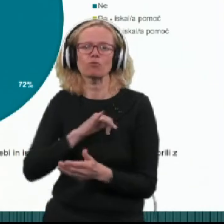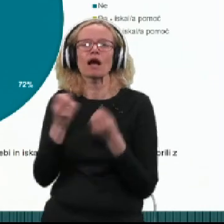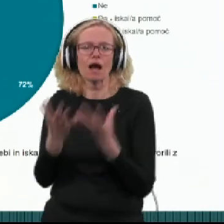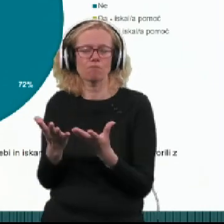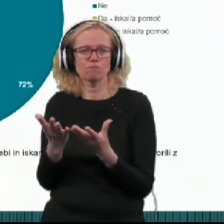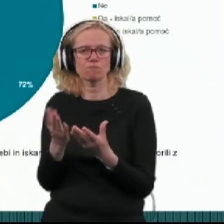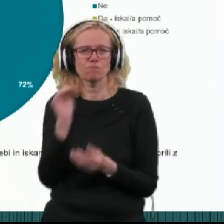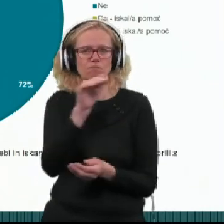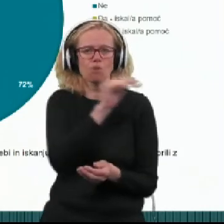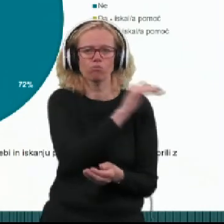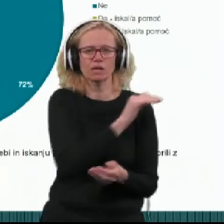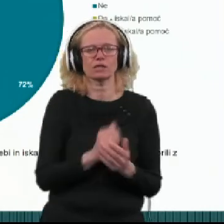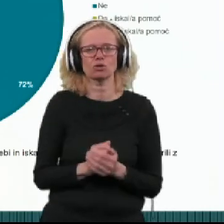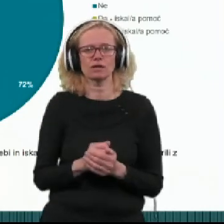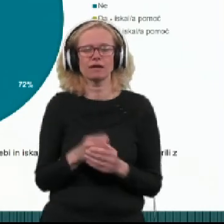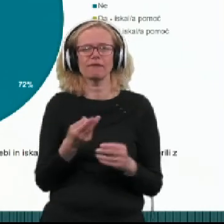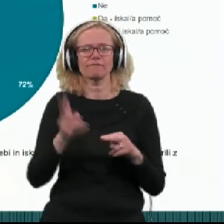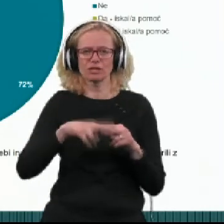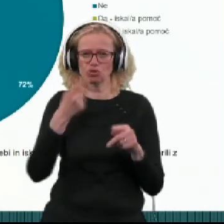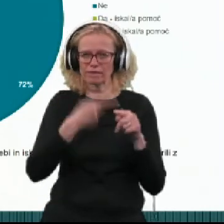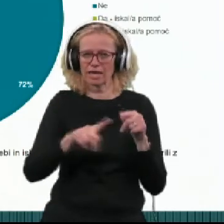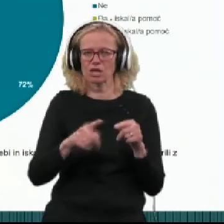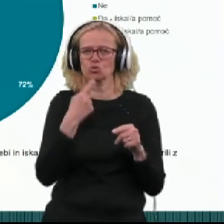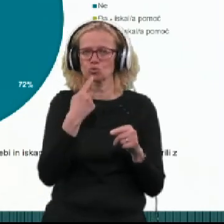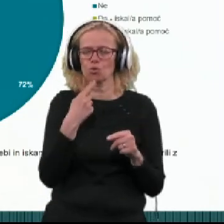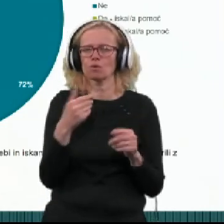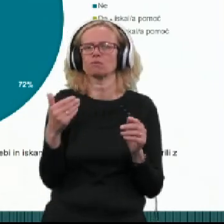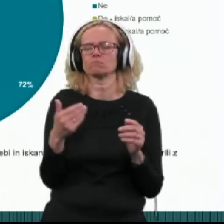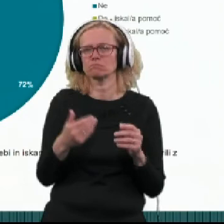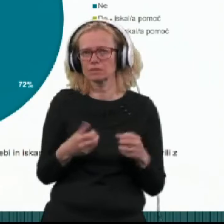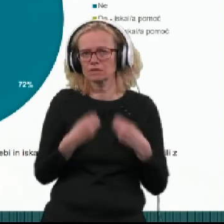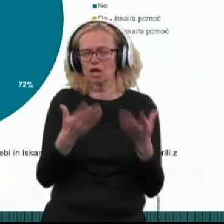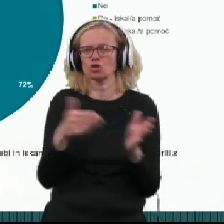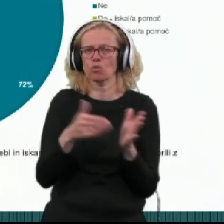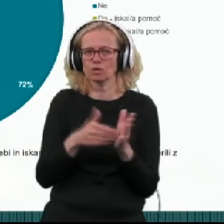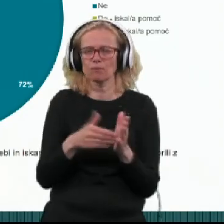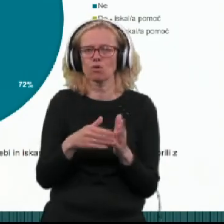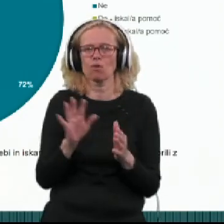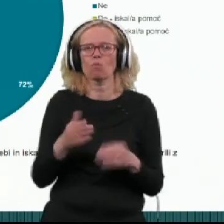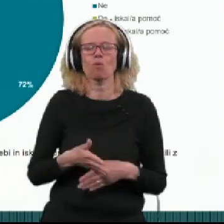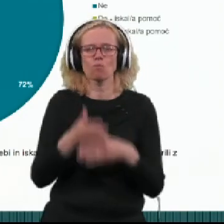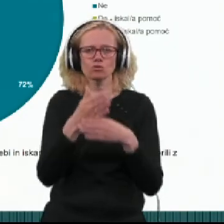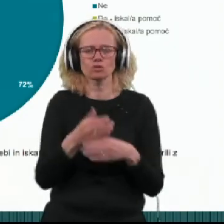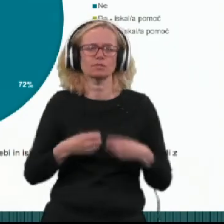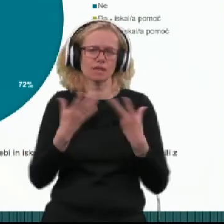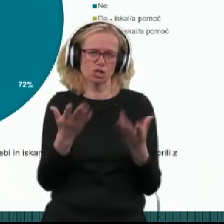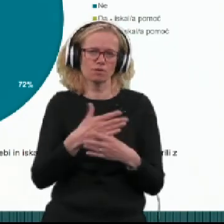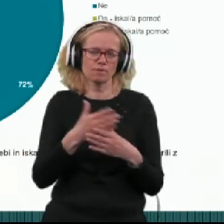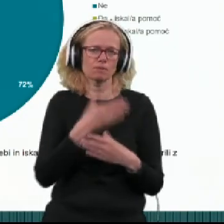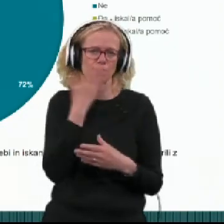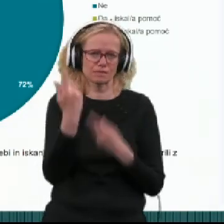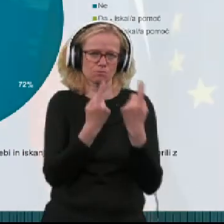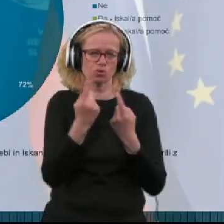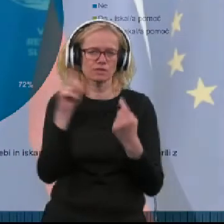tistih, ki potrebujojo pomoč oziroma izražajo to potrebo, pa se pojavlja med brezposelnimi in študentji.